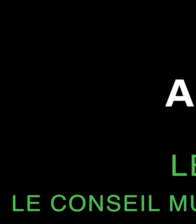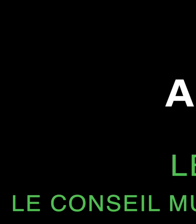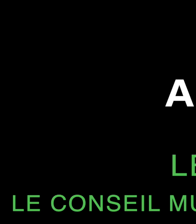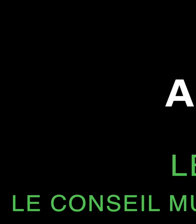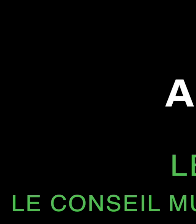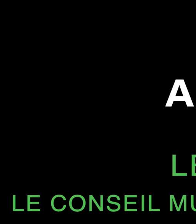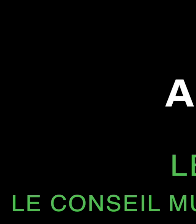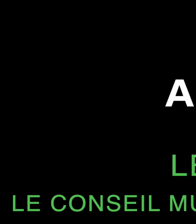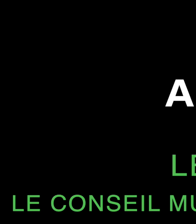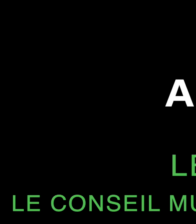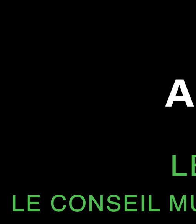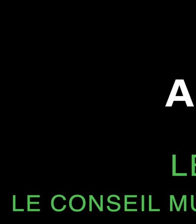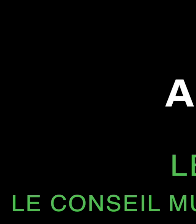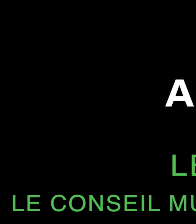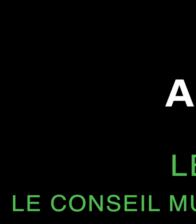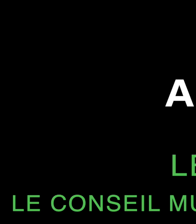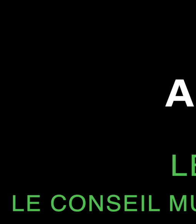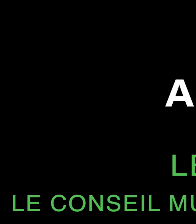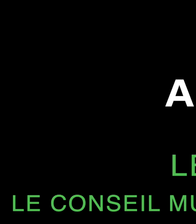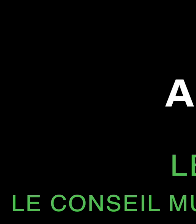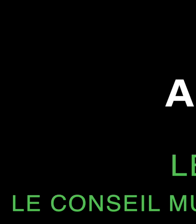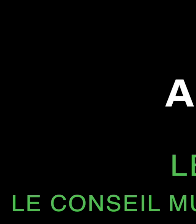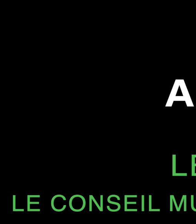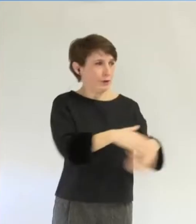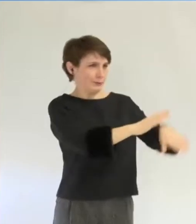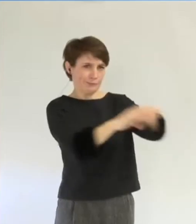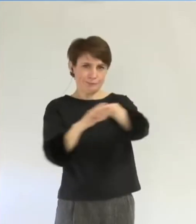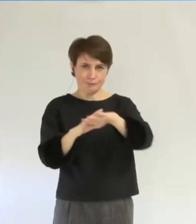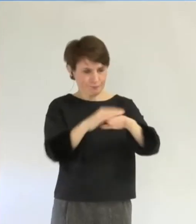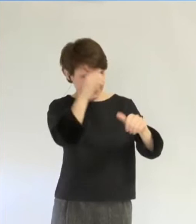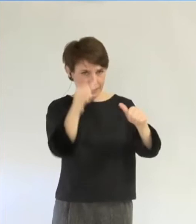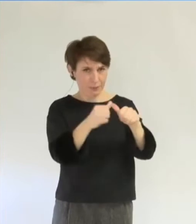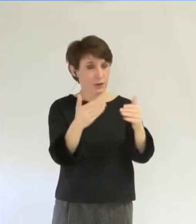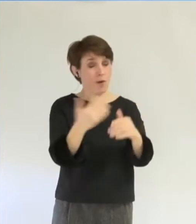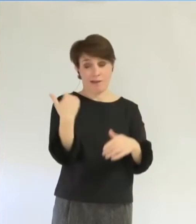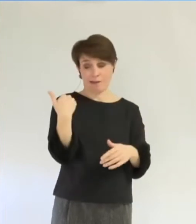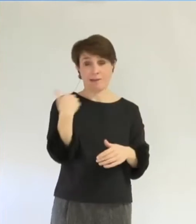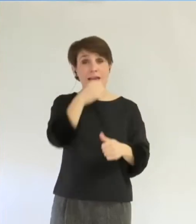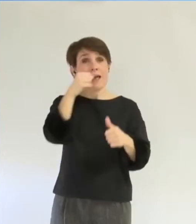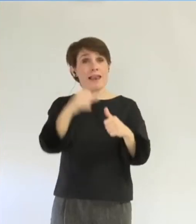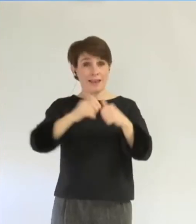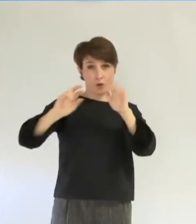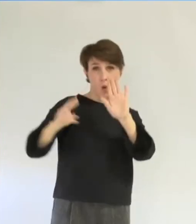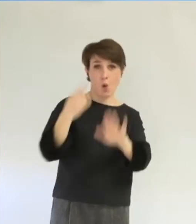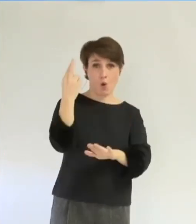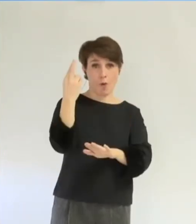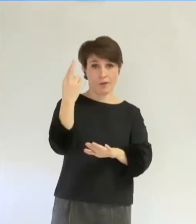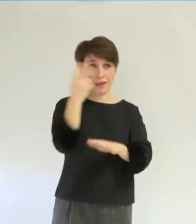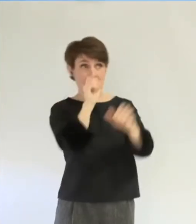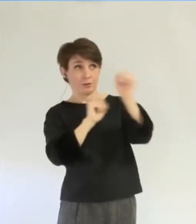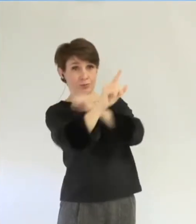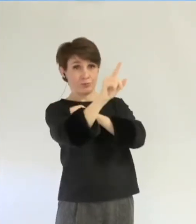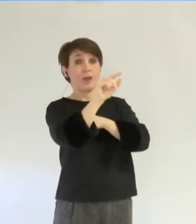On souhaitait, et donc pour rappeler à l'Assemblée, que par lettre recommandée, reçue à la mairie